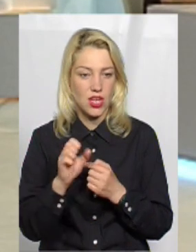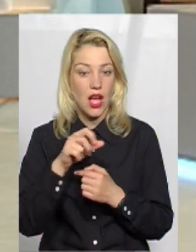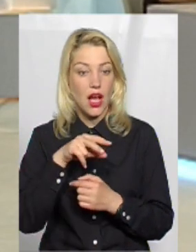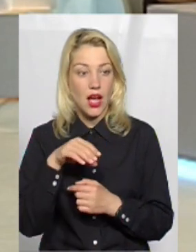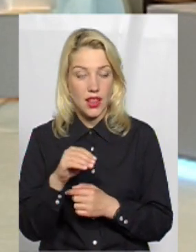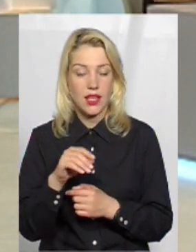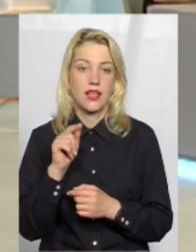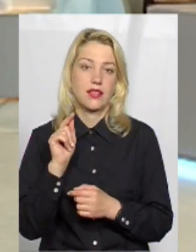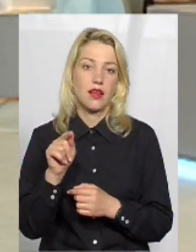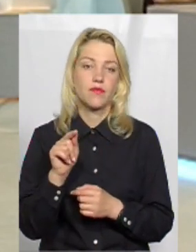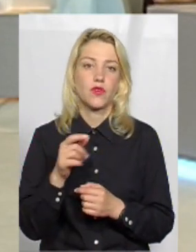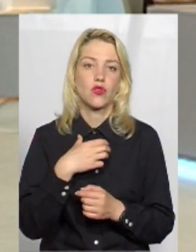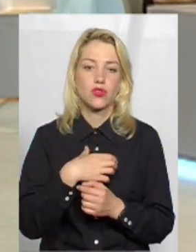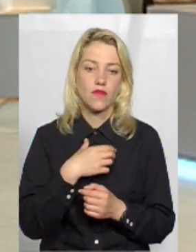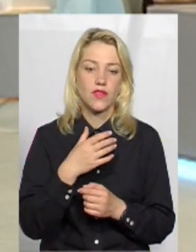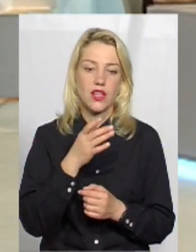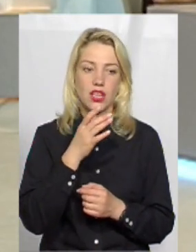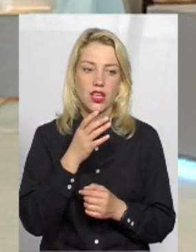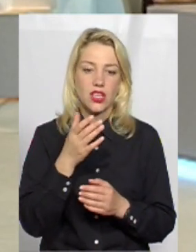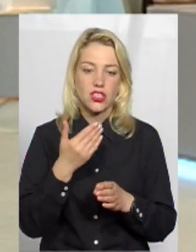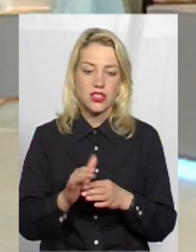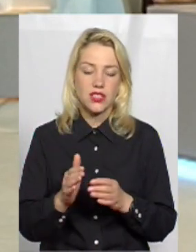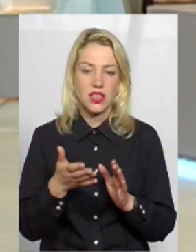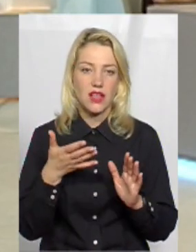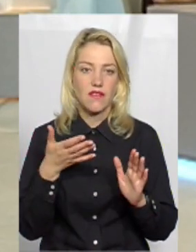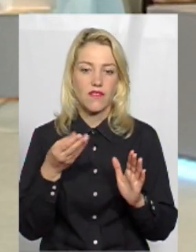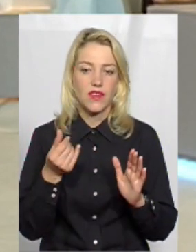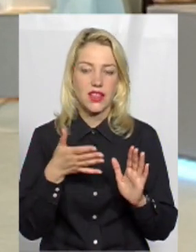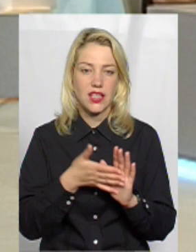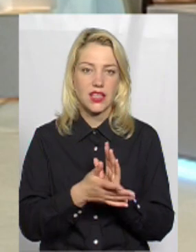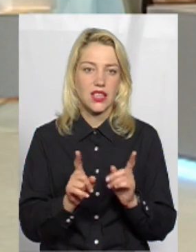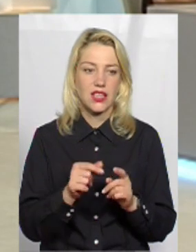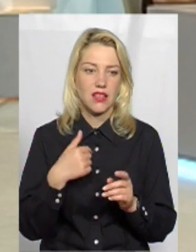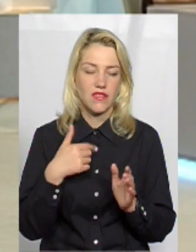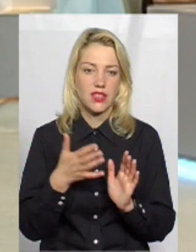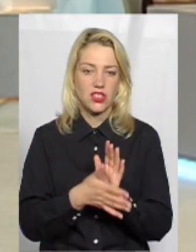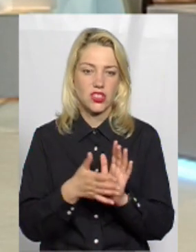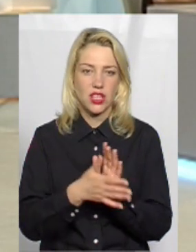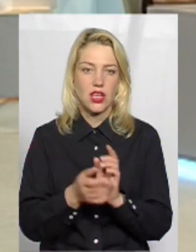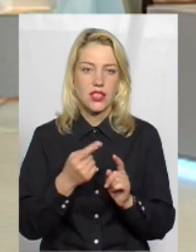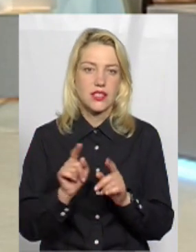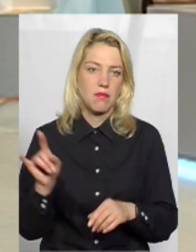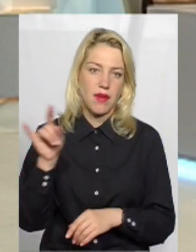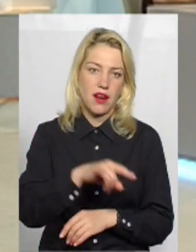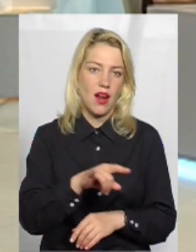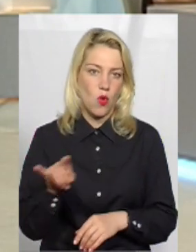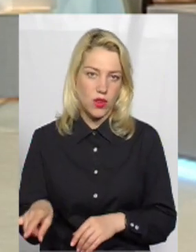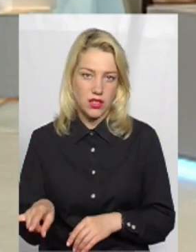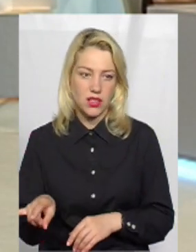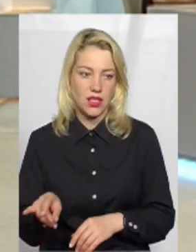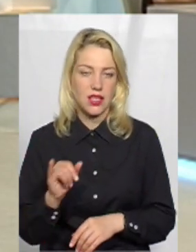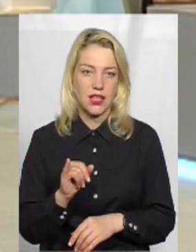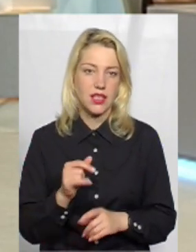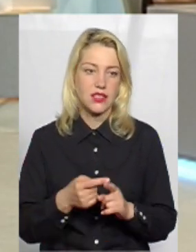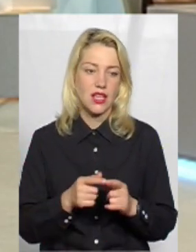але, ну, основна частина витрат, яка я зараз витрачаю, це в основному перельоти, ну,